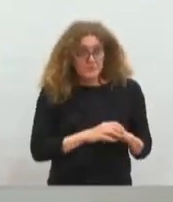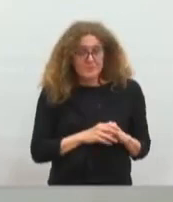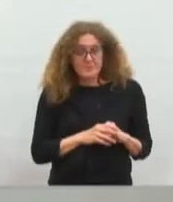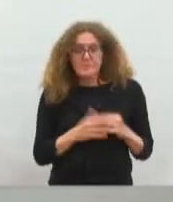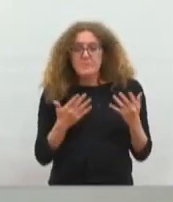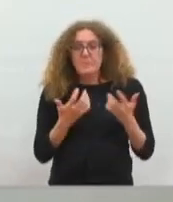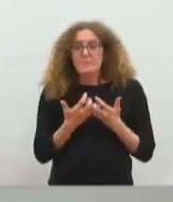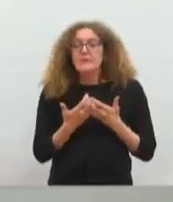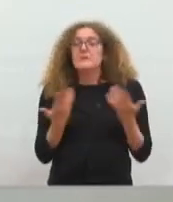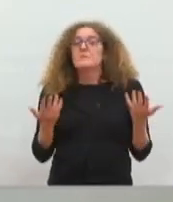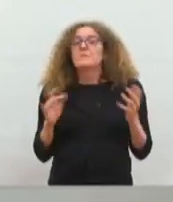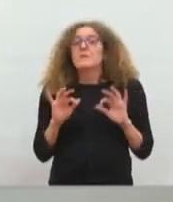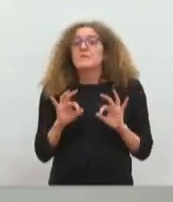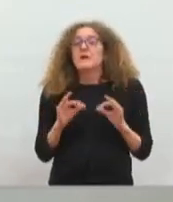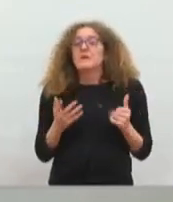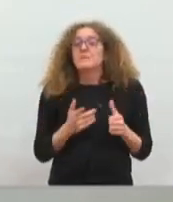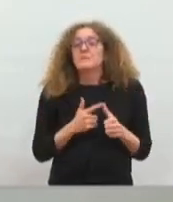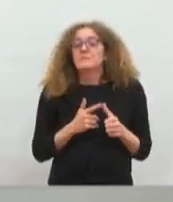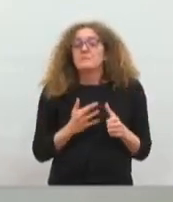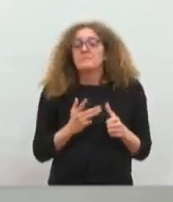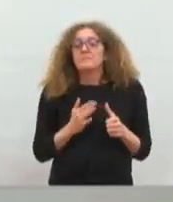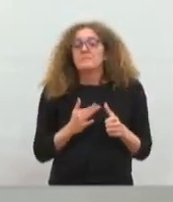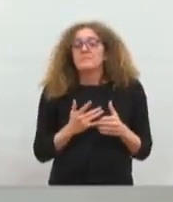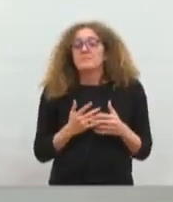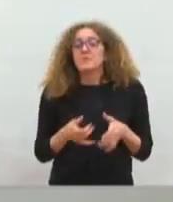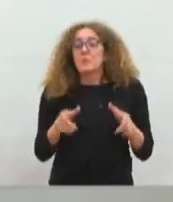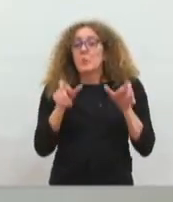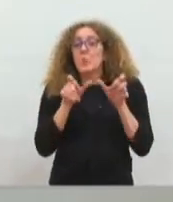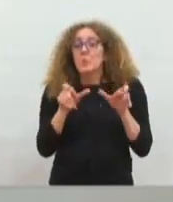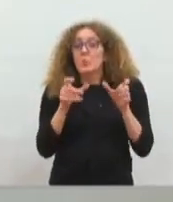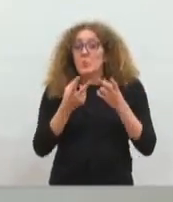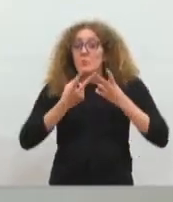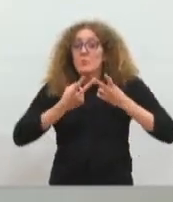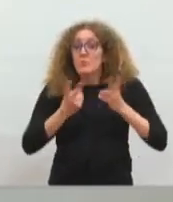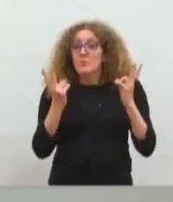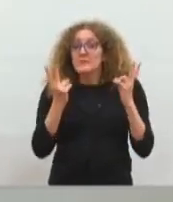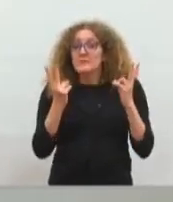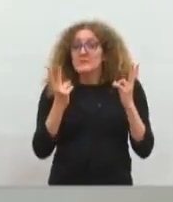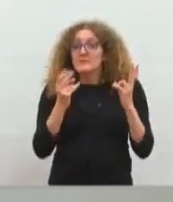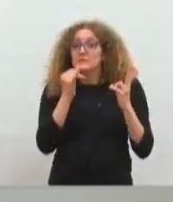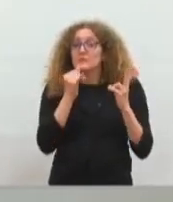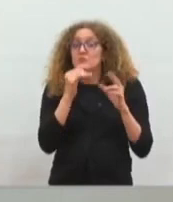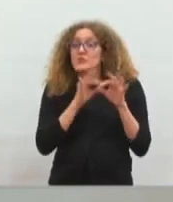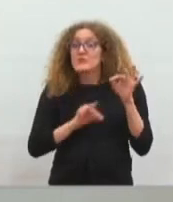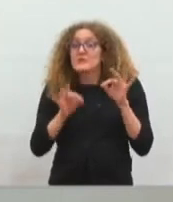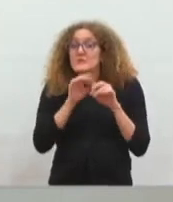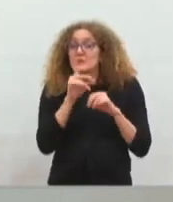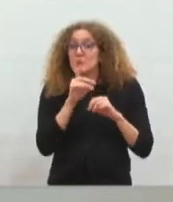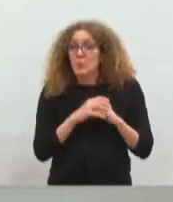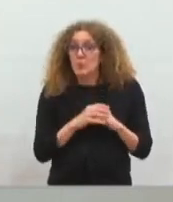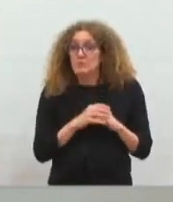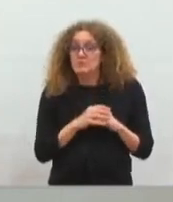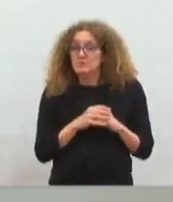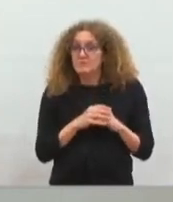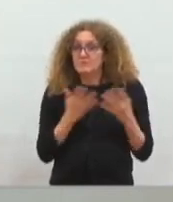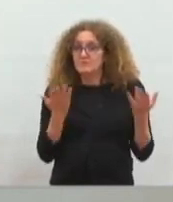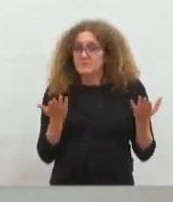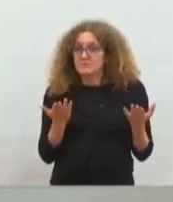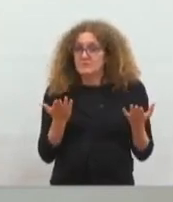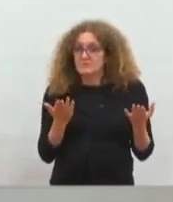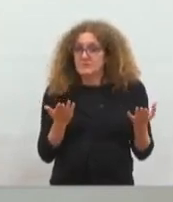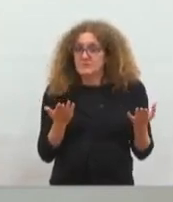disons, le contrôle public de ce petit cycle de l'eau. Nous arrivons par là même